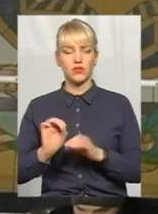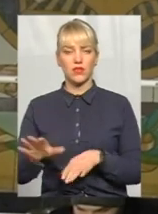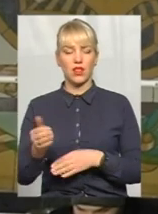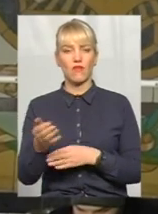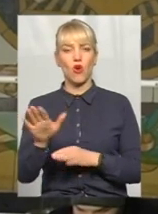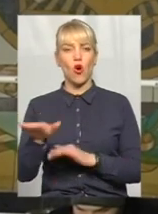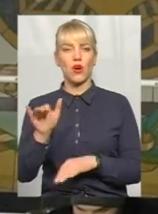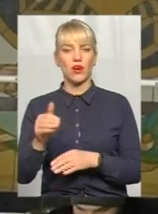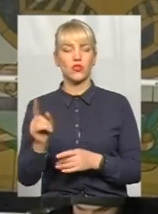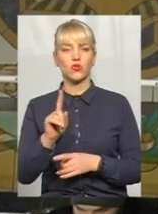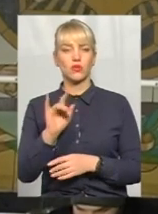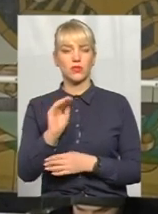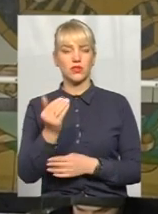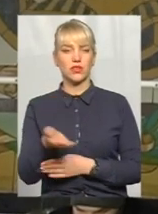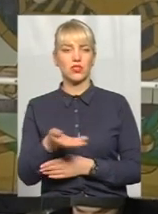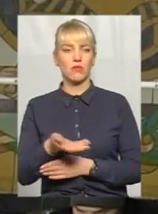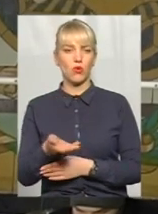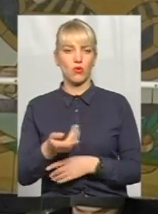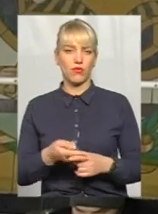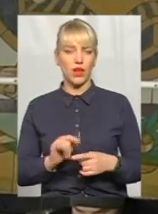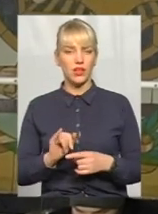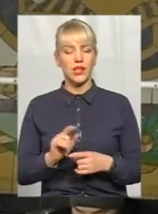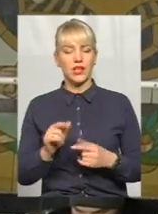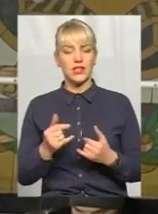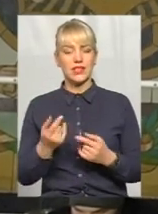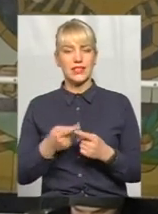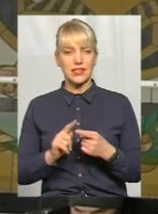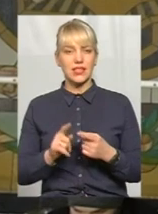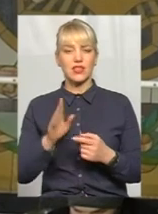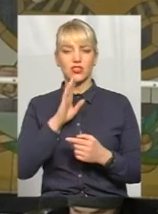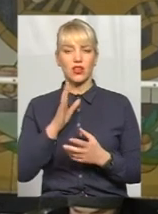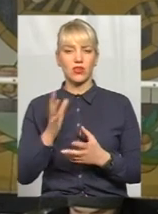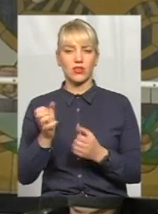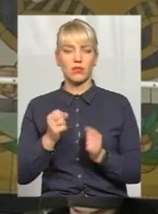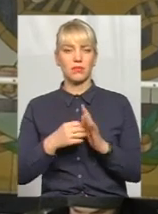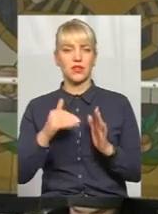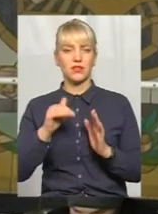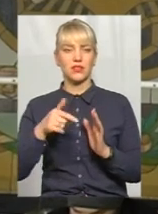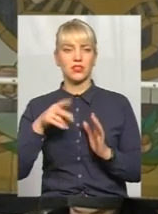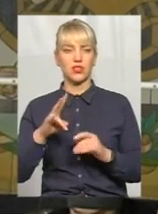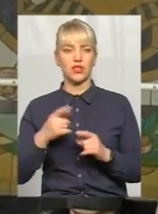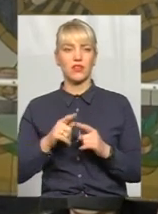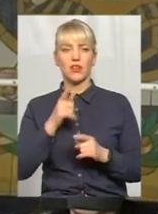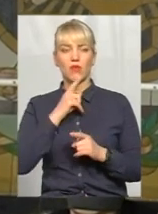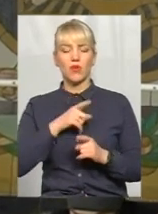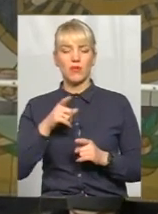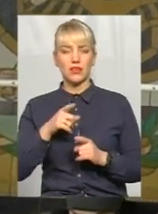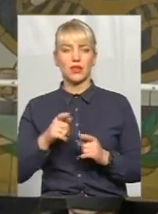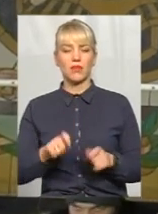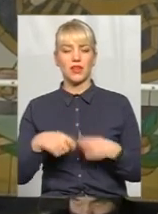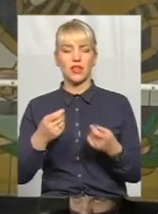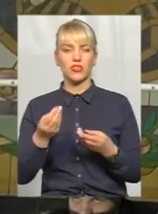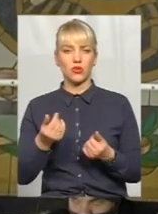жабрикував, і за це вона отримала 15 тисяч гривень. Момент передачі коштів вона була затримана. Наразі